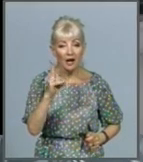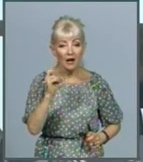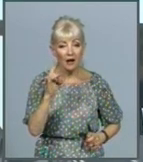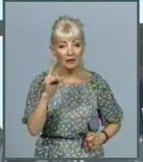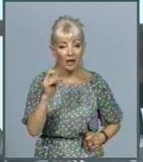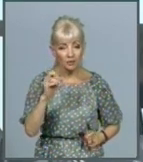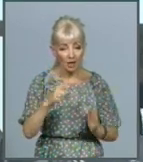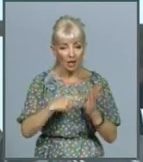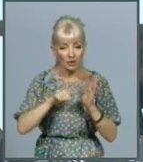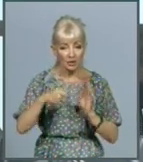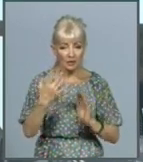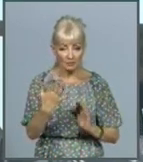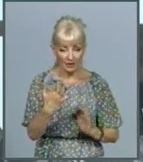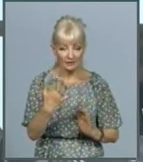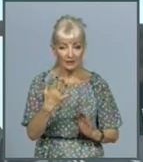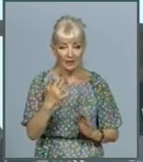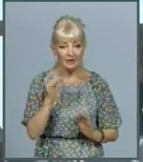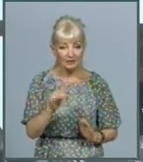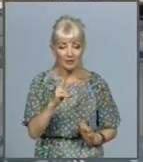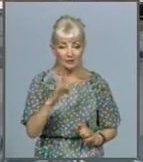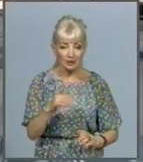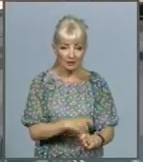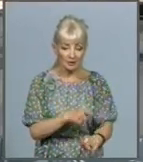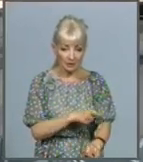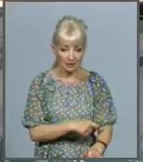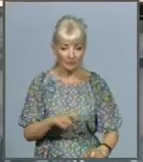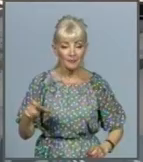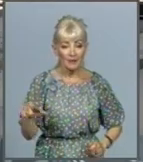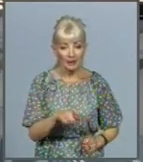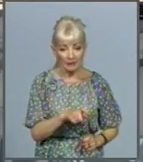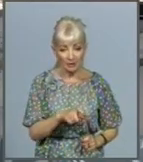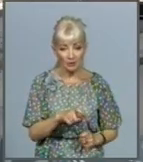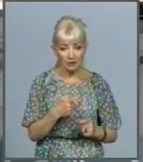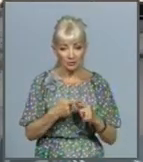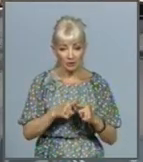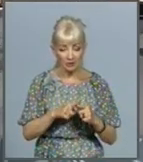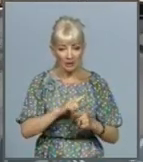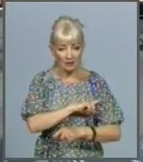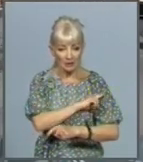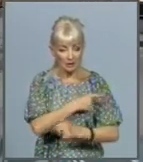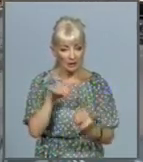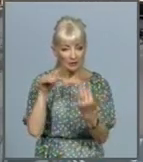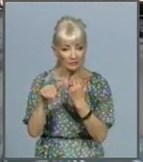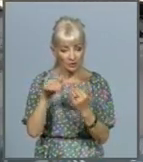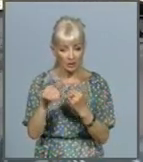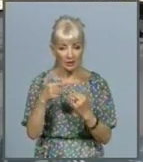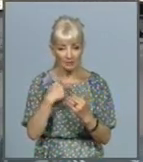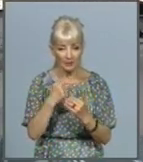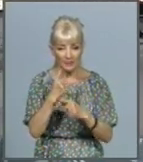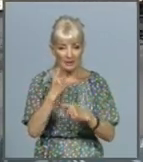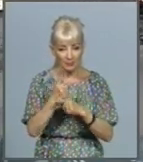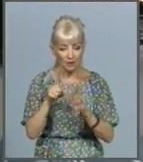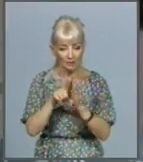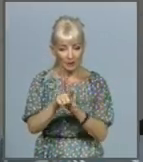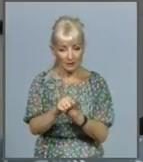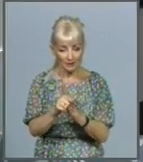квадратних. Дороги, так як з інтенсивним рухом, перекриваємо частично, щоб продовжувався